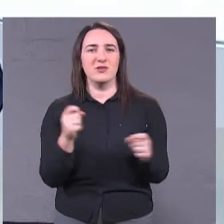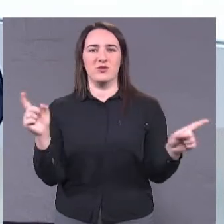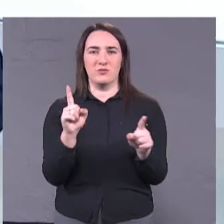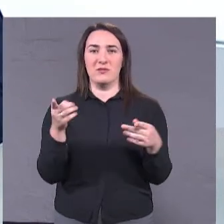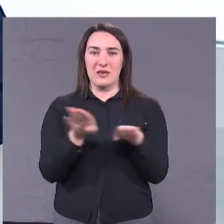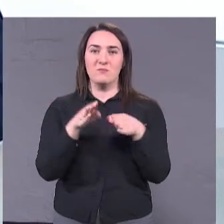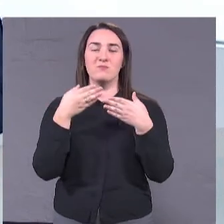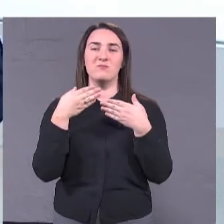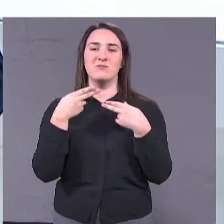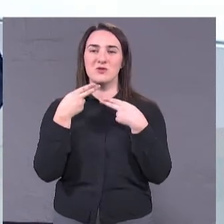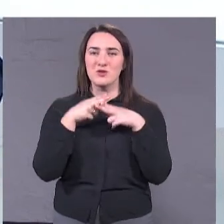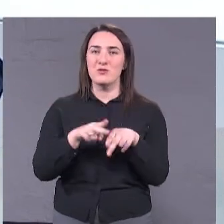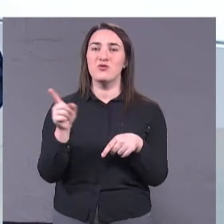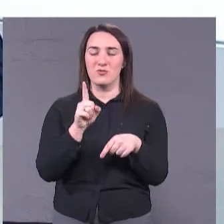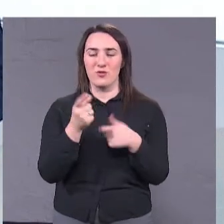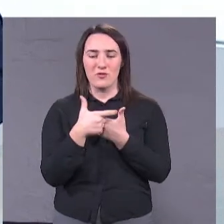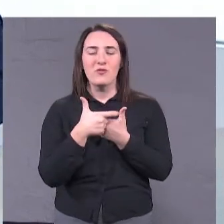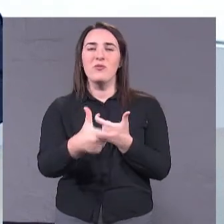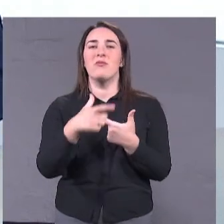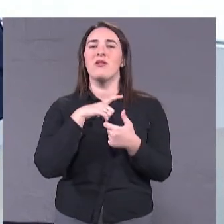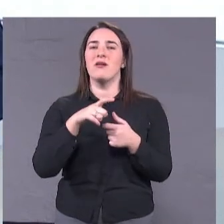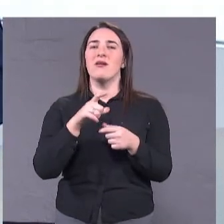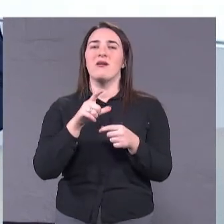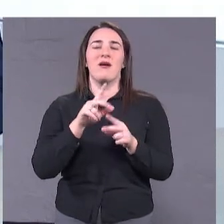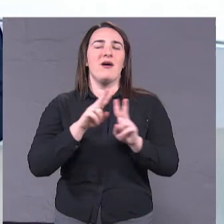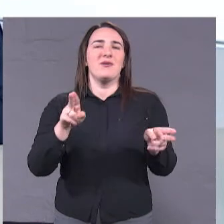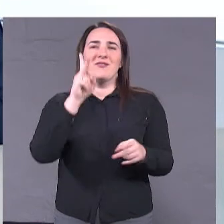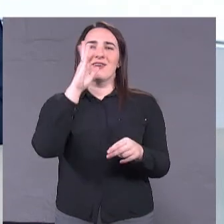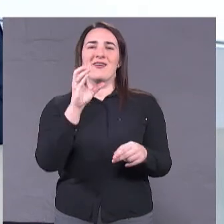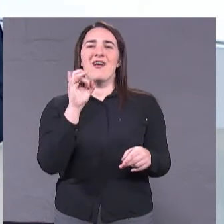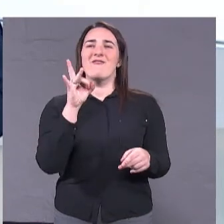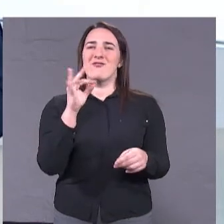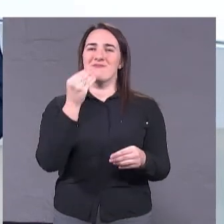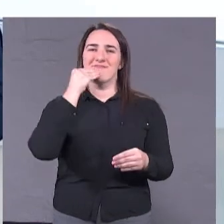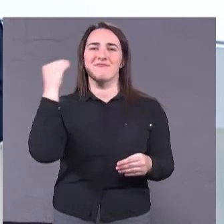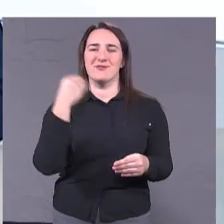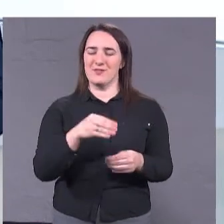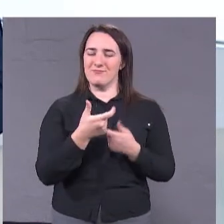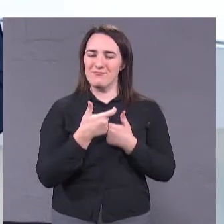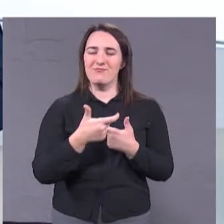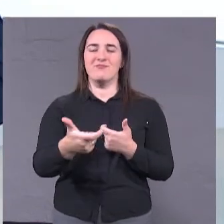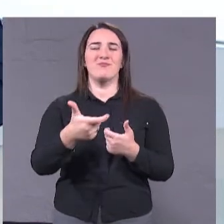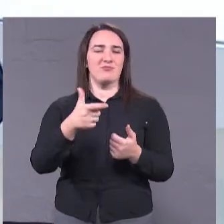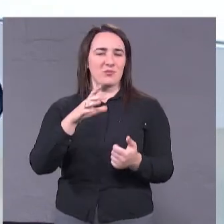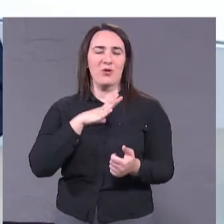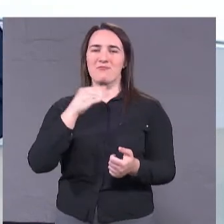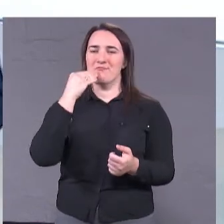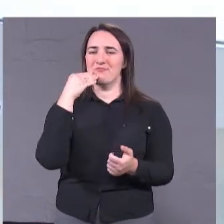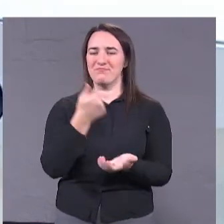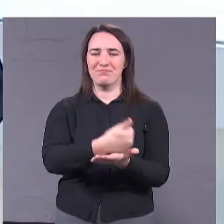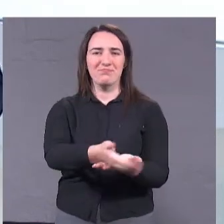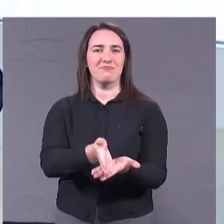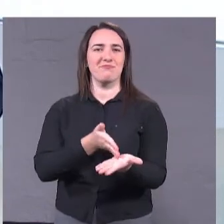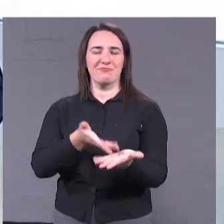щоб в Одесі дороги були, знаєте, як в квартирі з євроремонтом, щоб все було і працювало, і ми користувалися цими, були